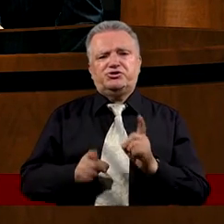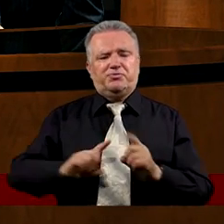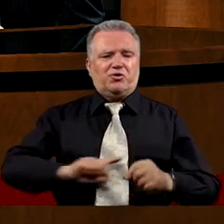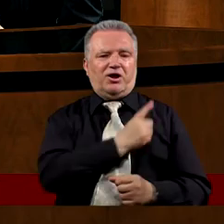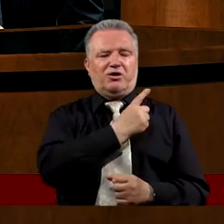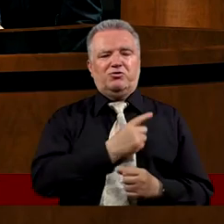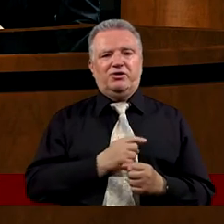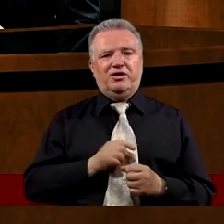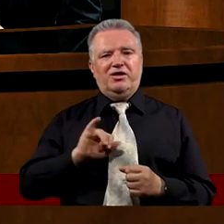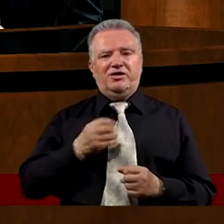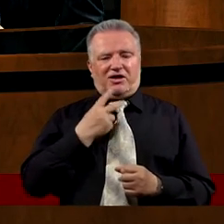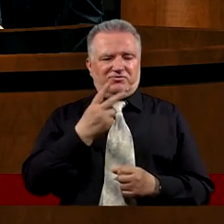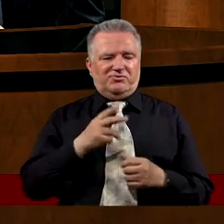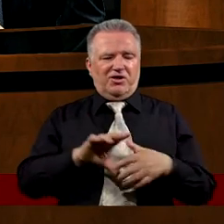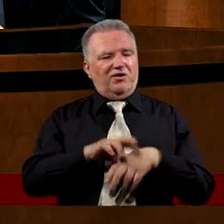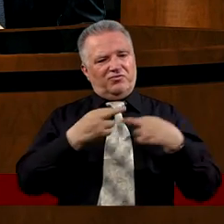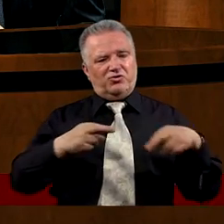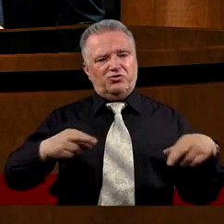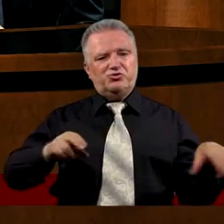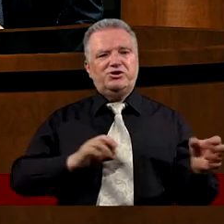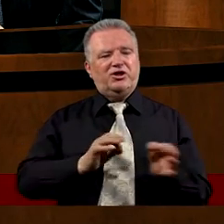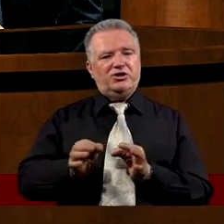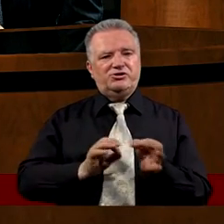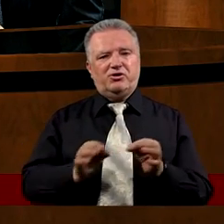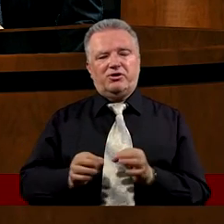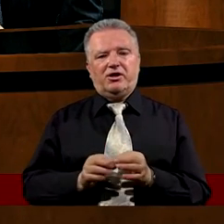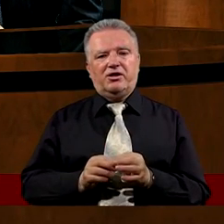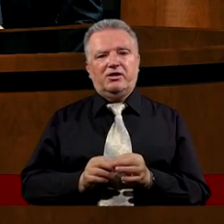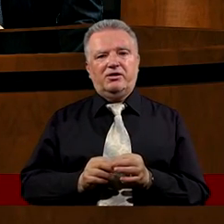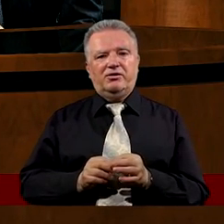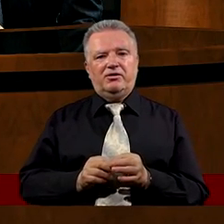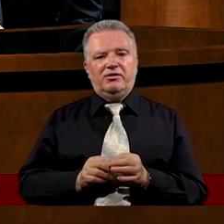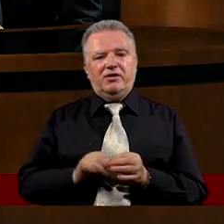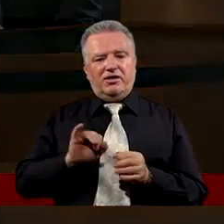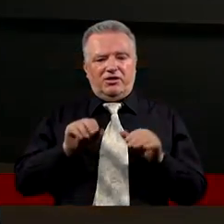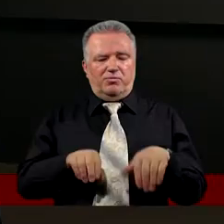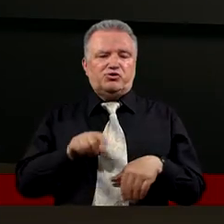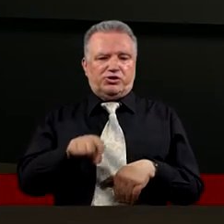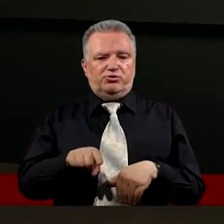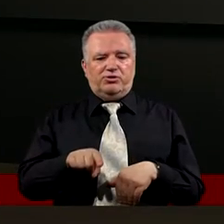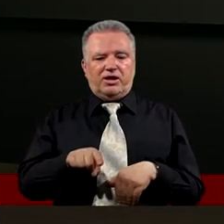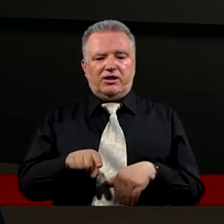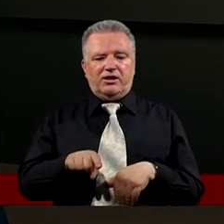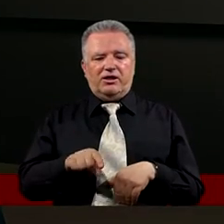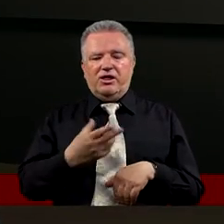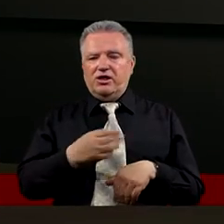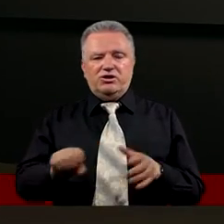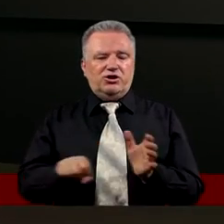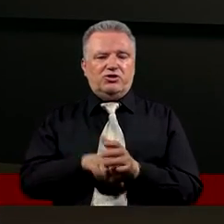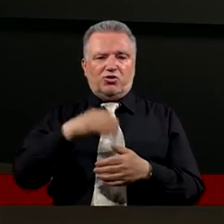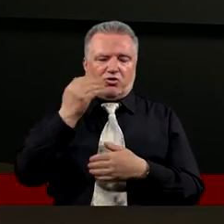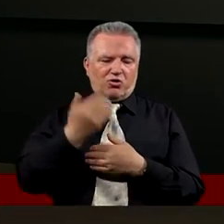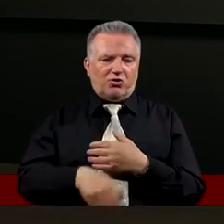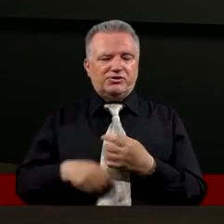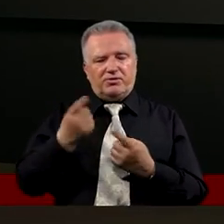reagował Jak widzieliśmy W ogóle w różnych historiach Z tych dwóch rozdziałów Które dzisiaj czytamy I może tutaj również Nie do